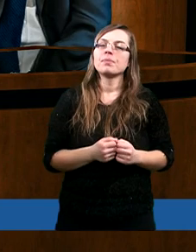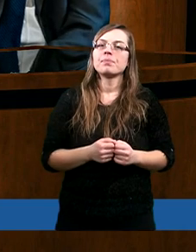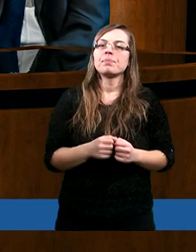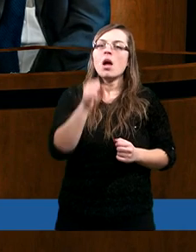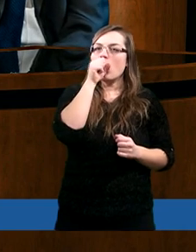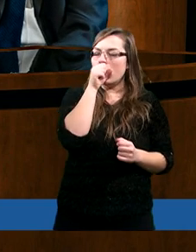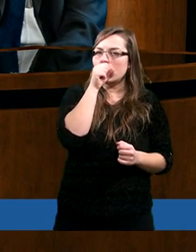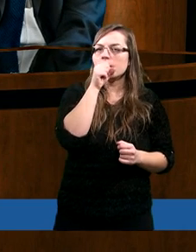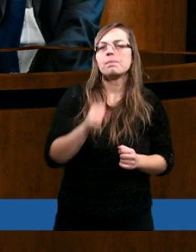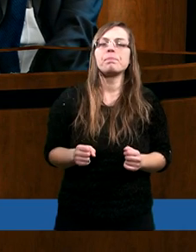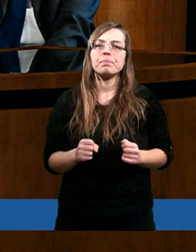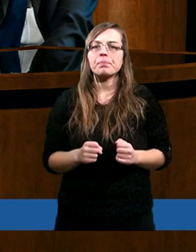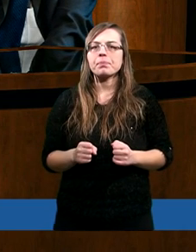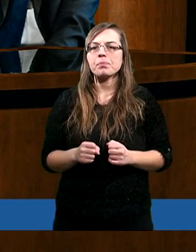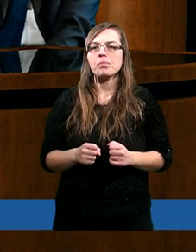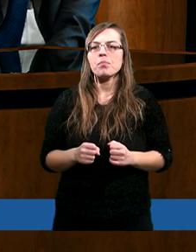Zwyżku, proszę Cię.